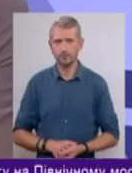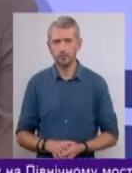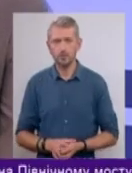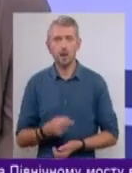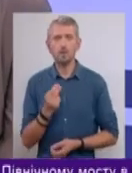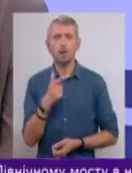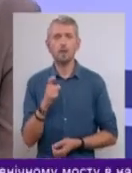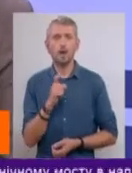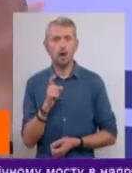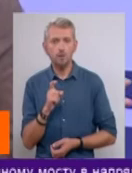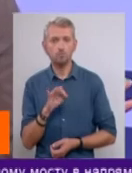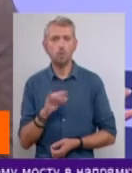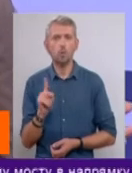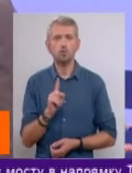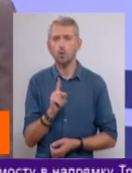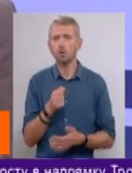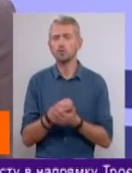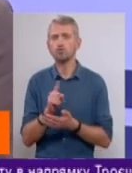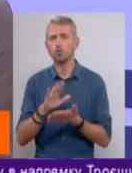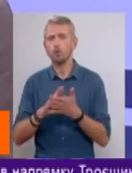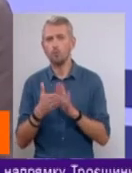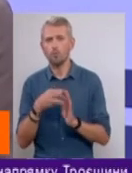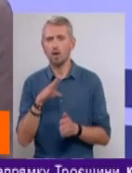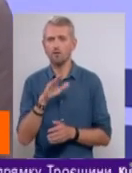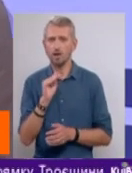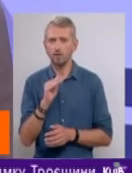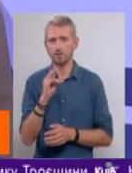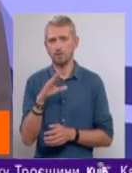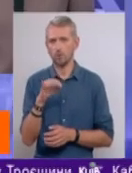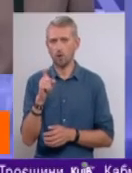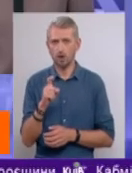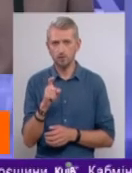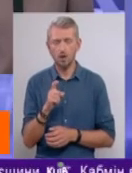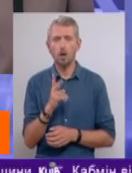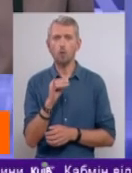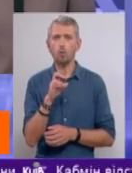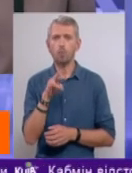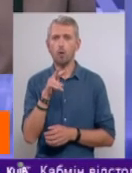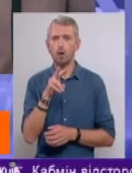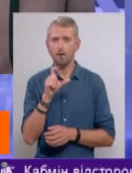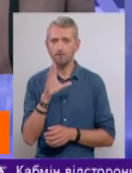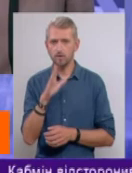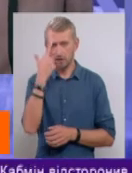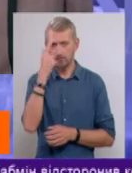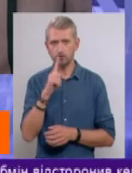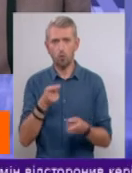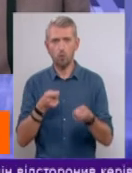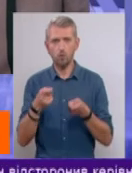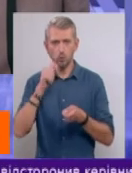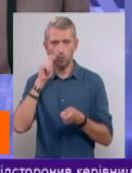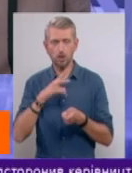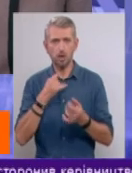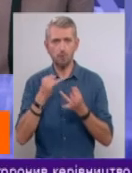Ціна на газ – про що і до чого домовилися МВФ та Нафтогаз. Поза як Андрій Кобилєв заявив, що уряд України на